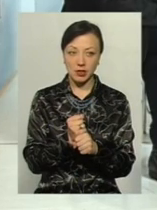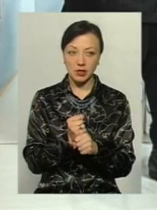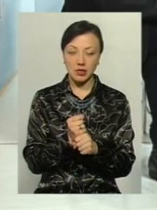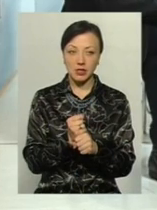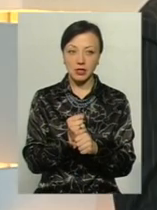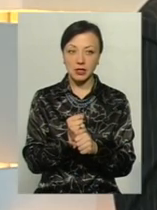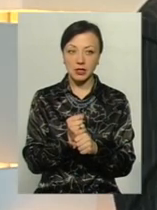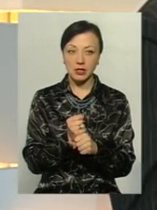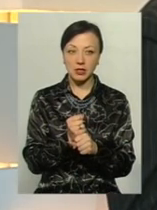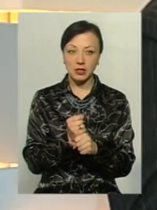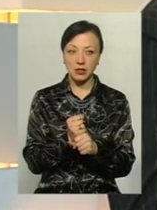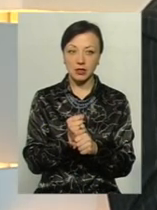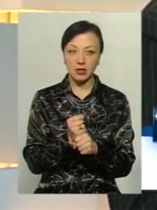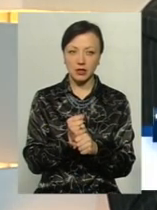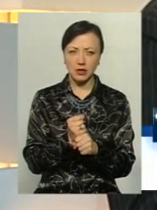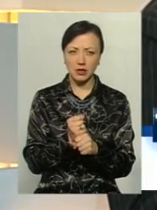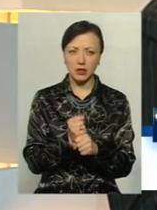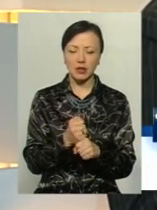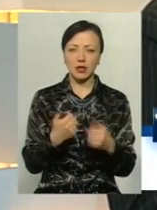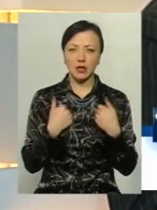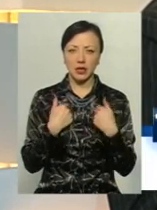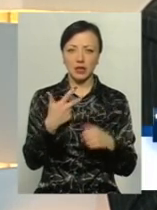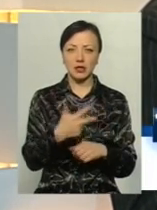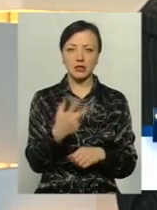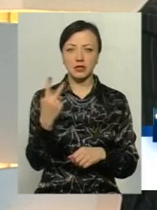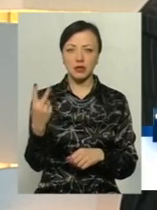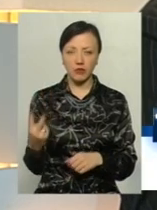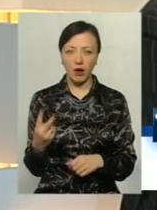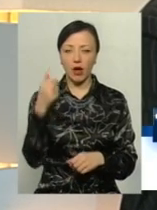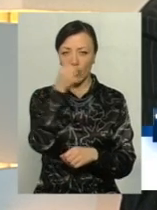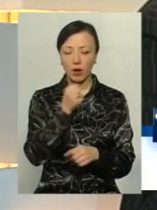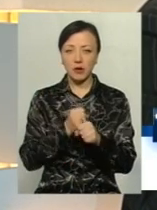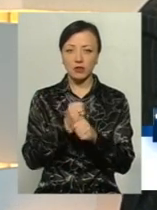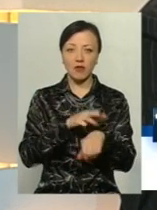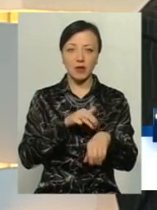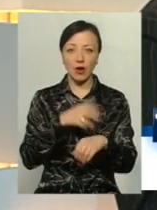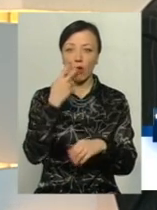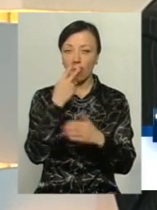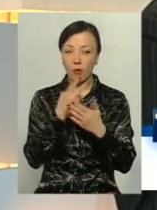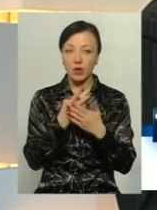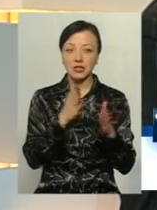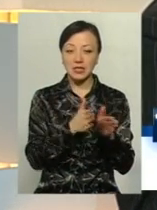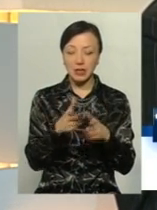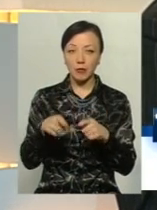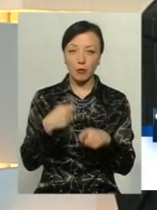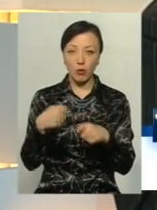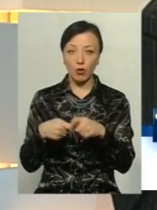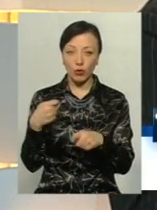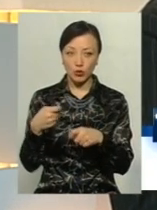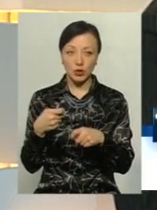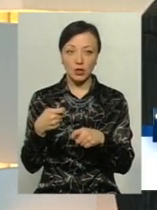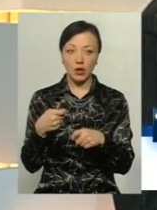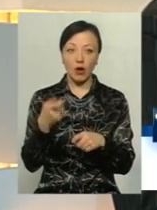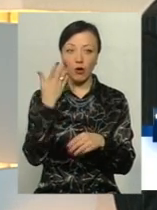себе обіженим, коли побачив, я 32 роки працюю органом. Коли побачив, що є системні порушення, то